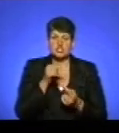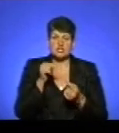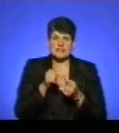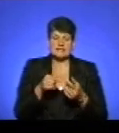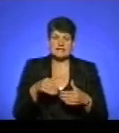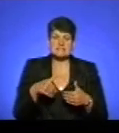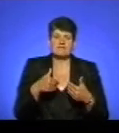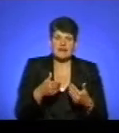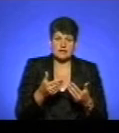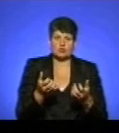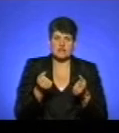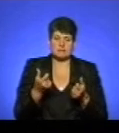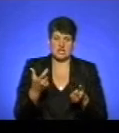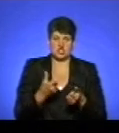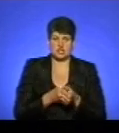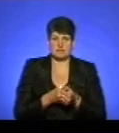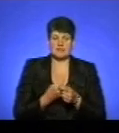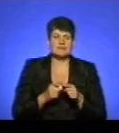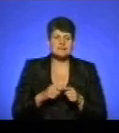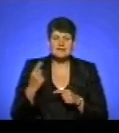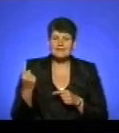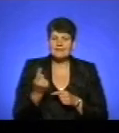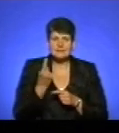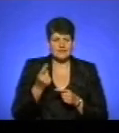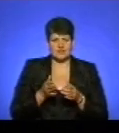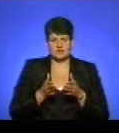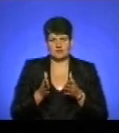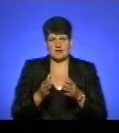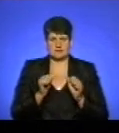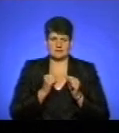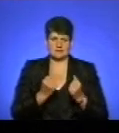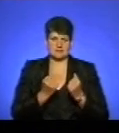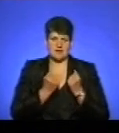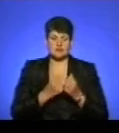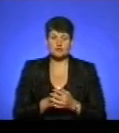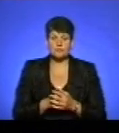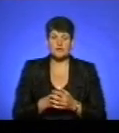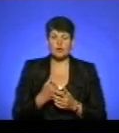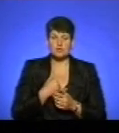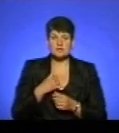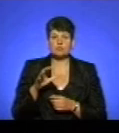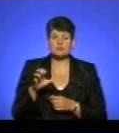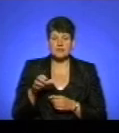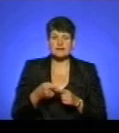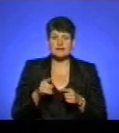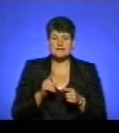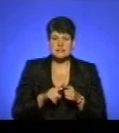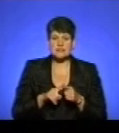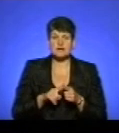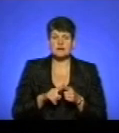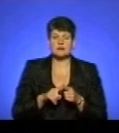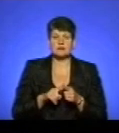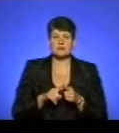отримання щеплень. Це єдиний шлях захисту. А в нас по тваринах, я вибачаюся, це запобігти